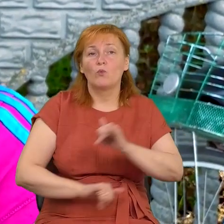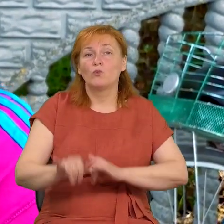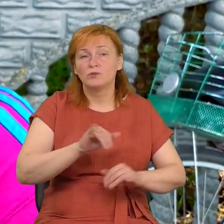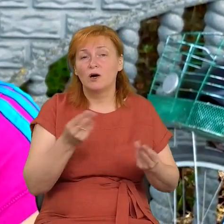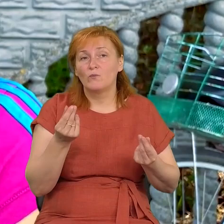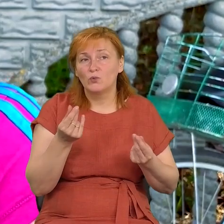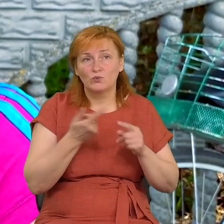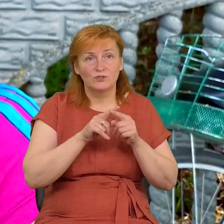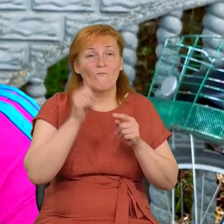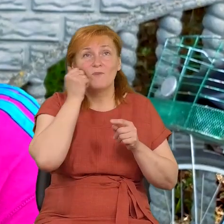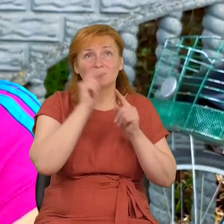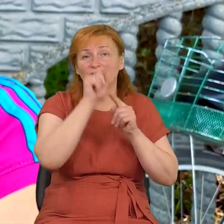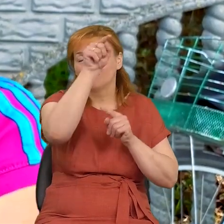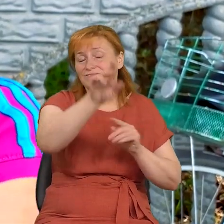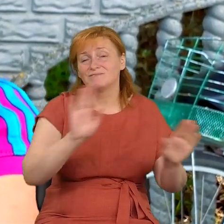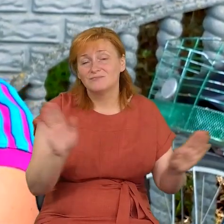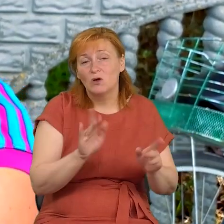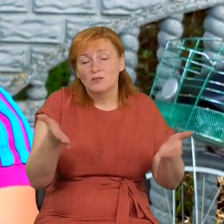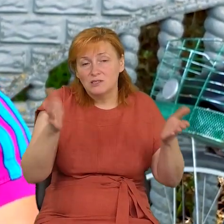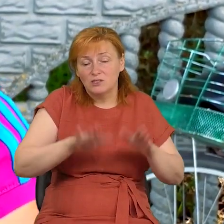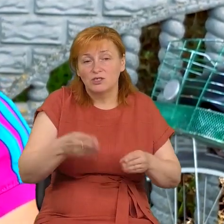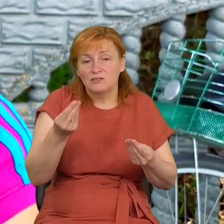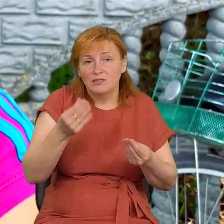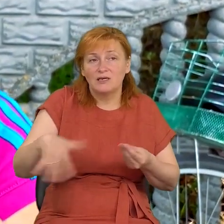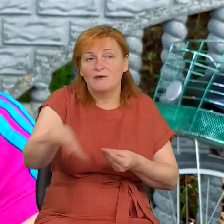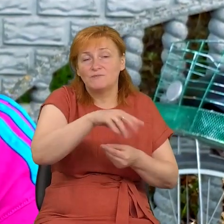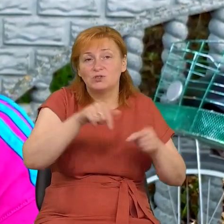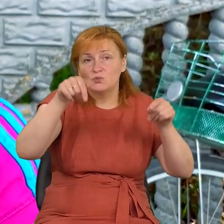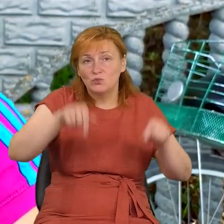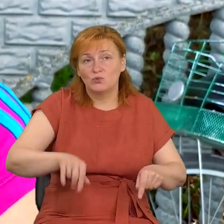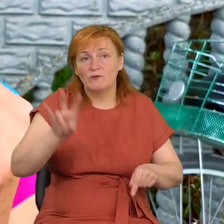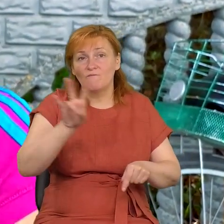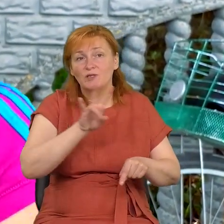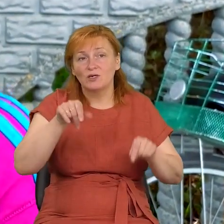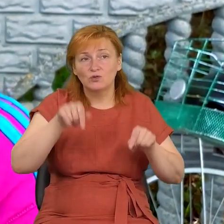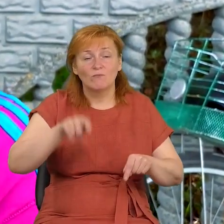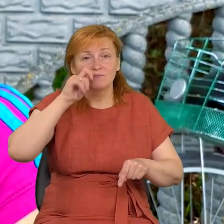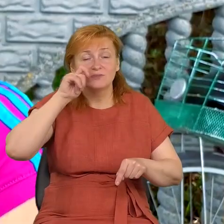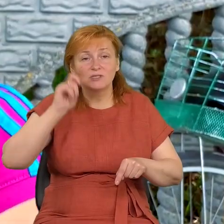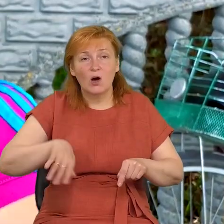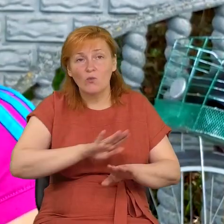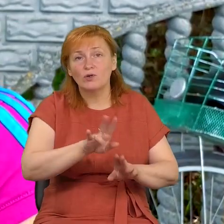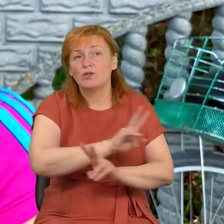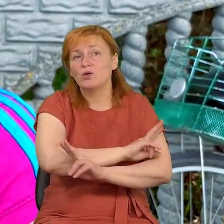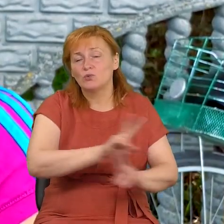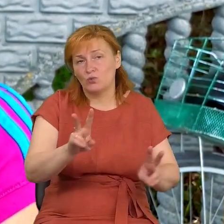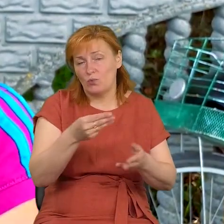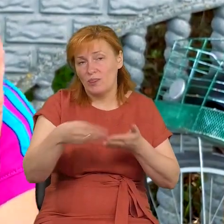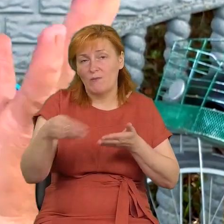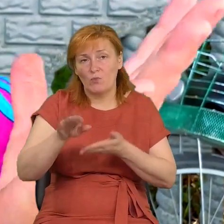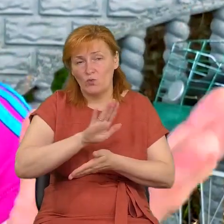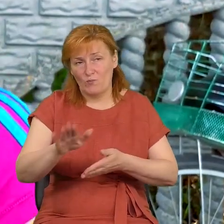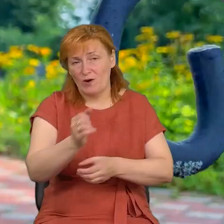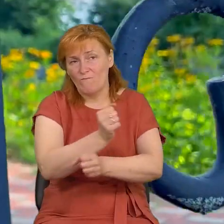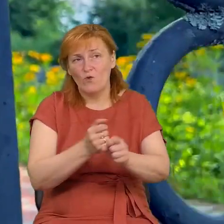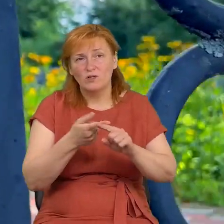йдуть у Москву, вони не йдуть у Кирілу. Вони залишаються там нежені, вони залишаються за Україну. Ніхто за них ніякі кулі не купляє, ніякі бомби не купляє. Це все